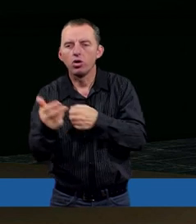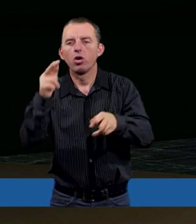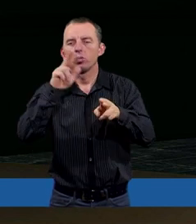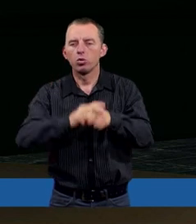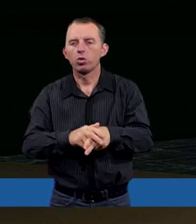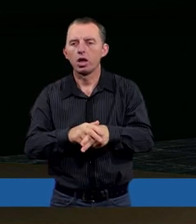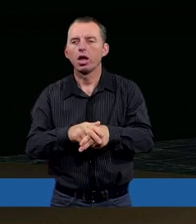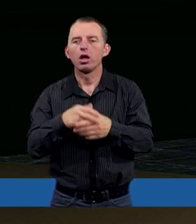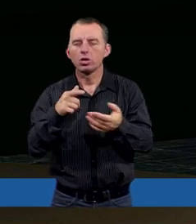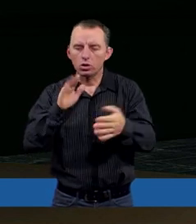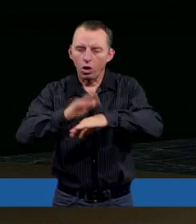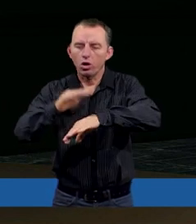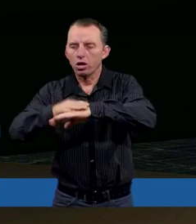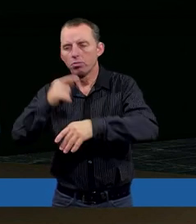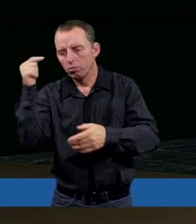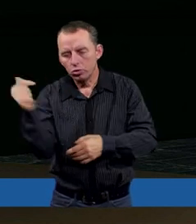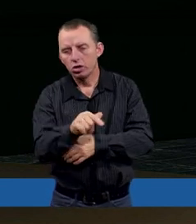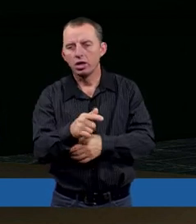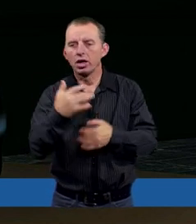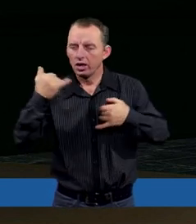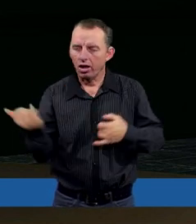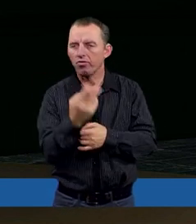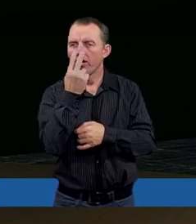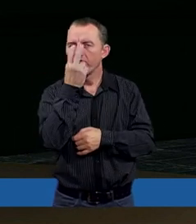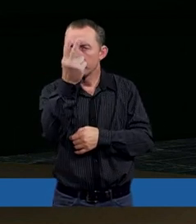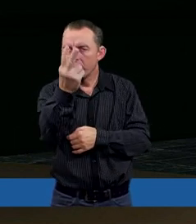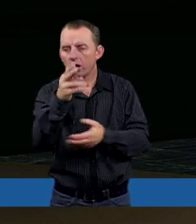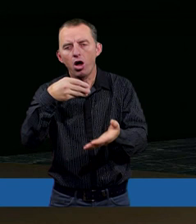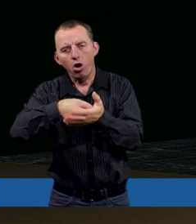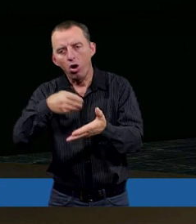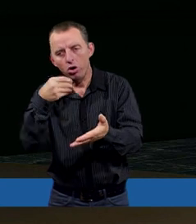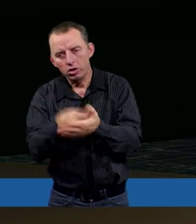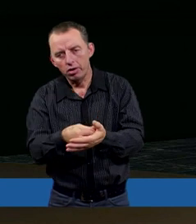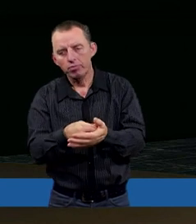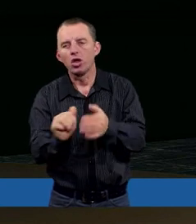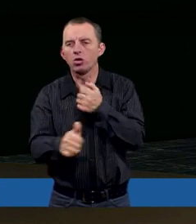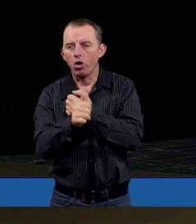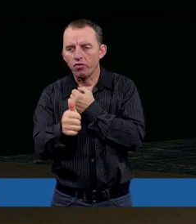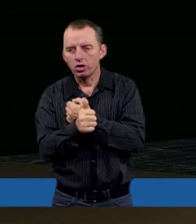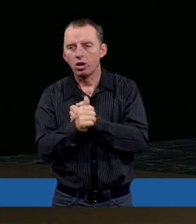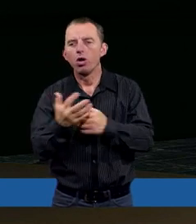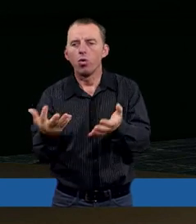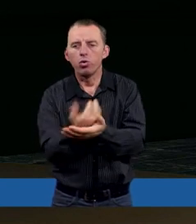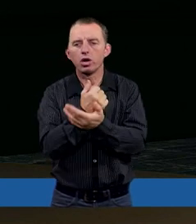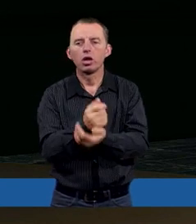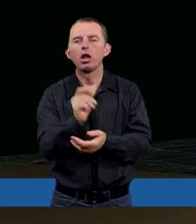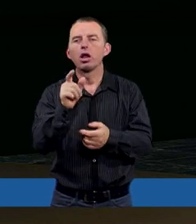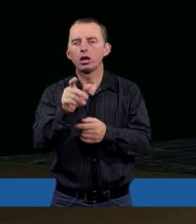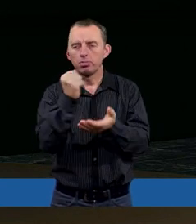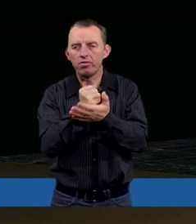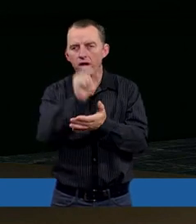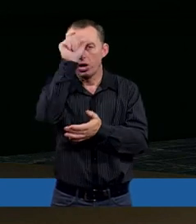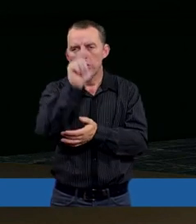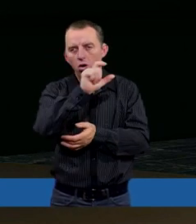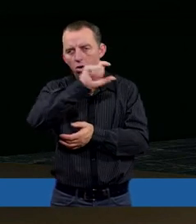dotykali, musimy zawsze widzieć i oceniać w aspekcie, czy w ujęciu Golgoty